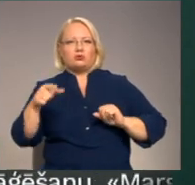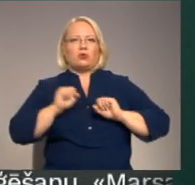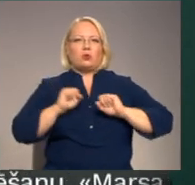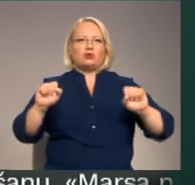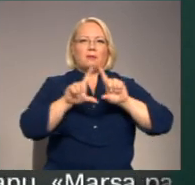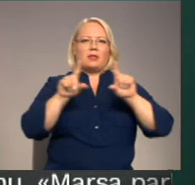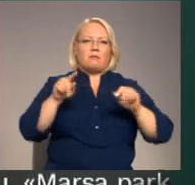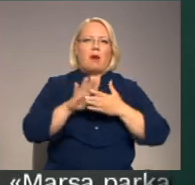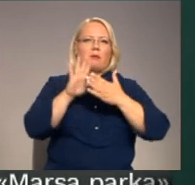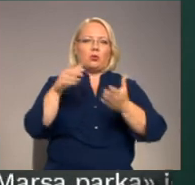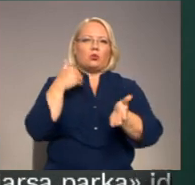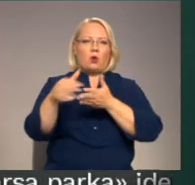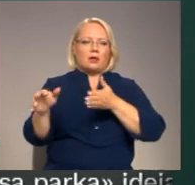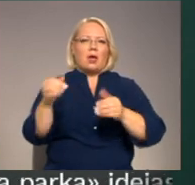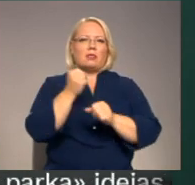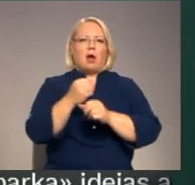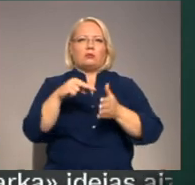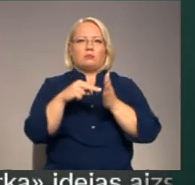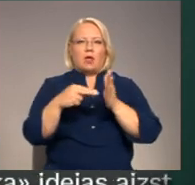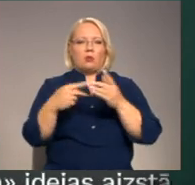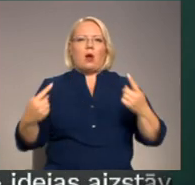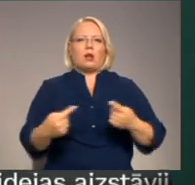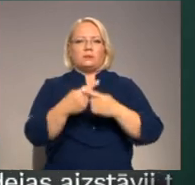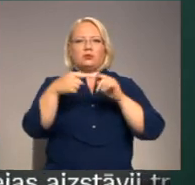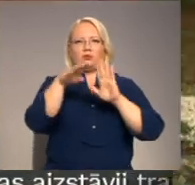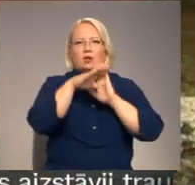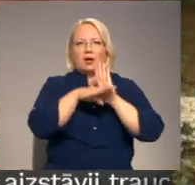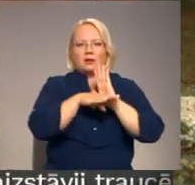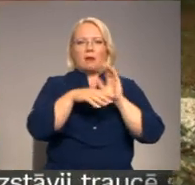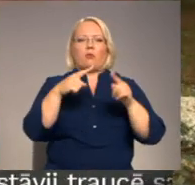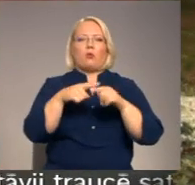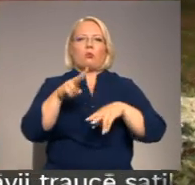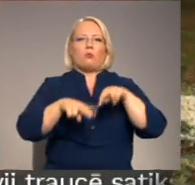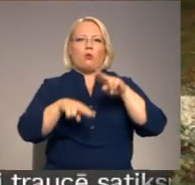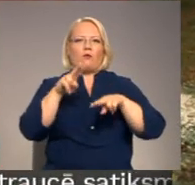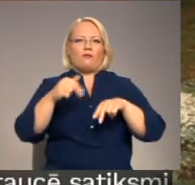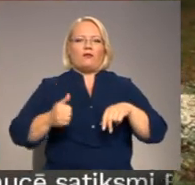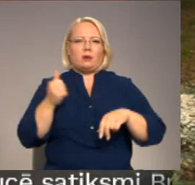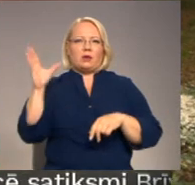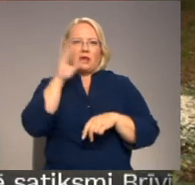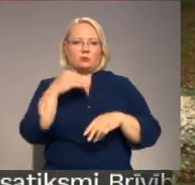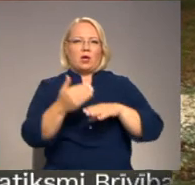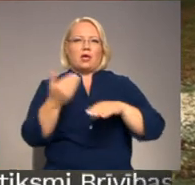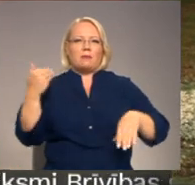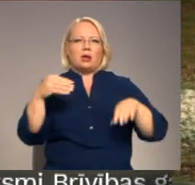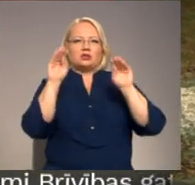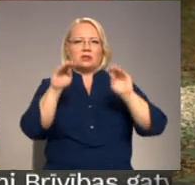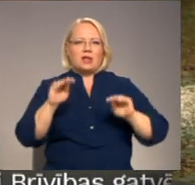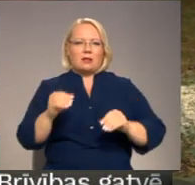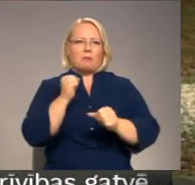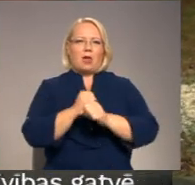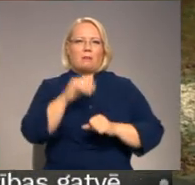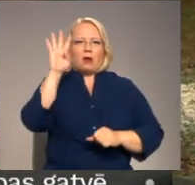noraida. Darbi tiekot plānoti atbilstoši normatīvajiem aktiem, būvnieku iespējām un jau iepriekš sastādītam darbi grafu.